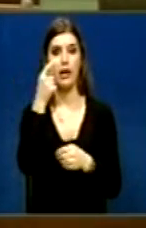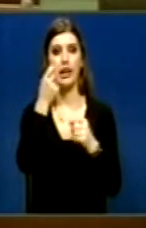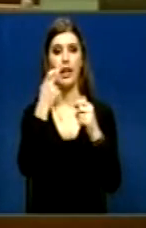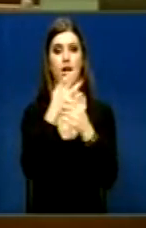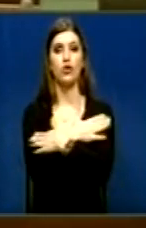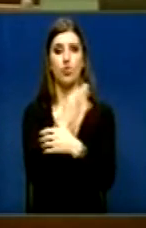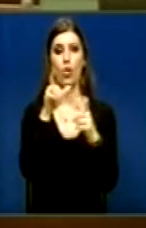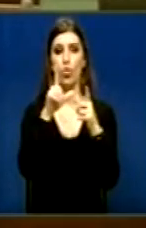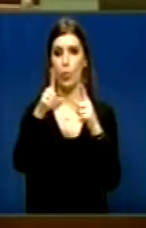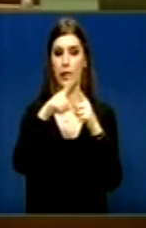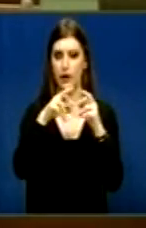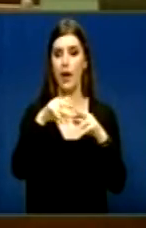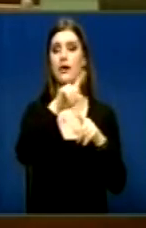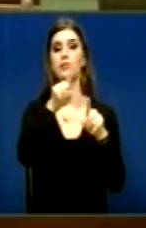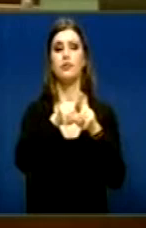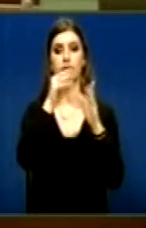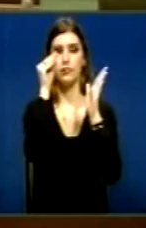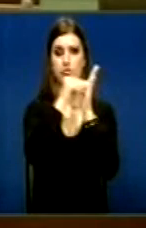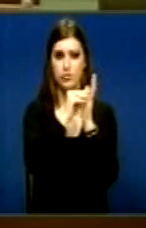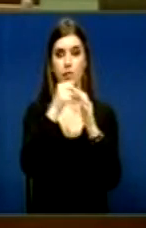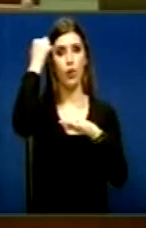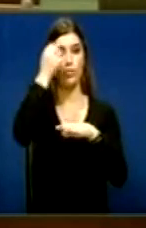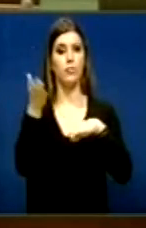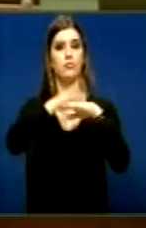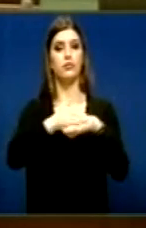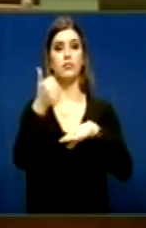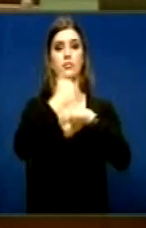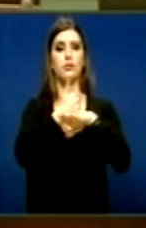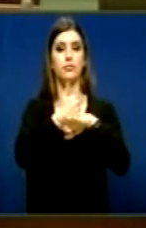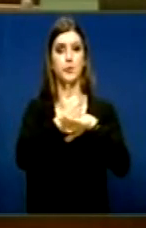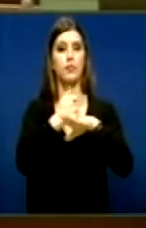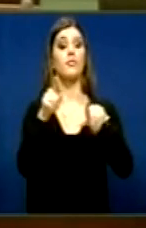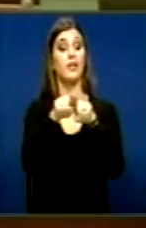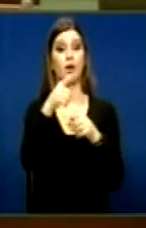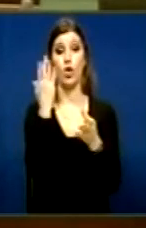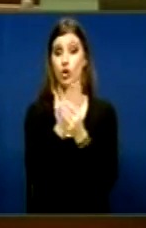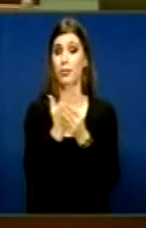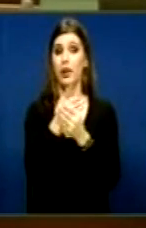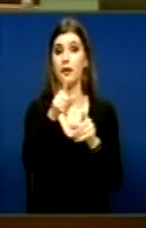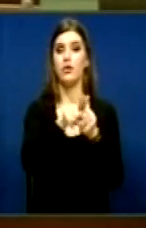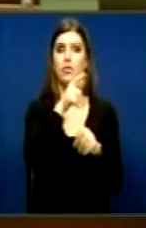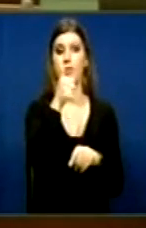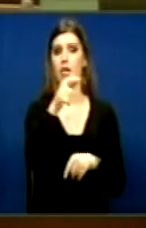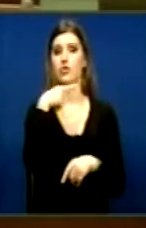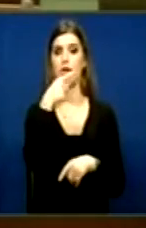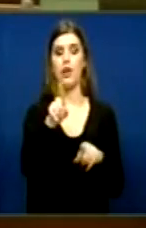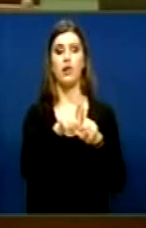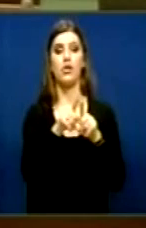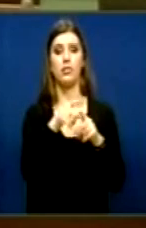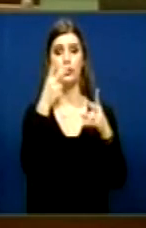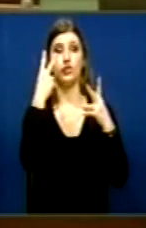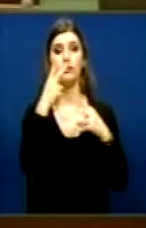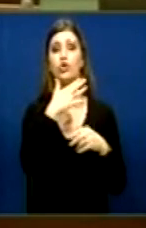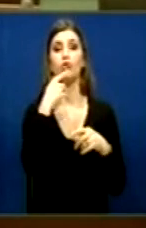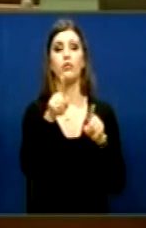Ekzekutiv edhe juridik Kësaj rezolutën përmbi Kosovë Të njëtin dokument që njëti person e quate Për një kohë shumë gjatë dokument të